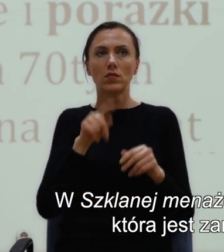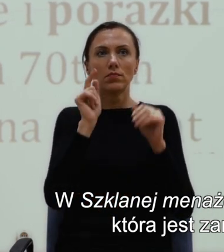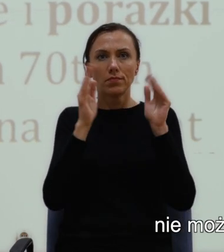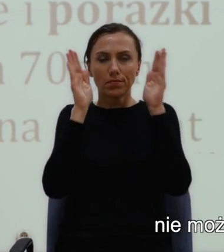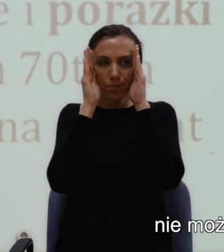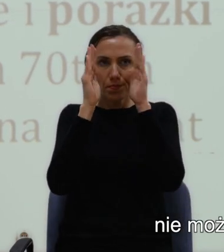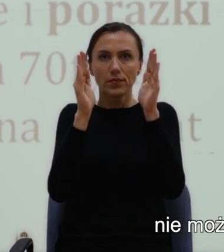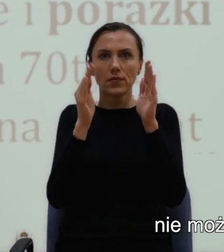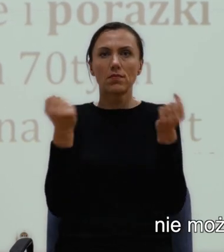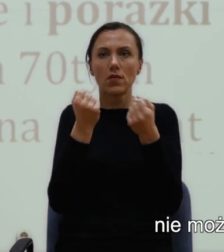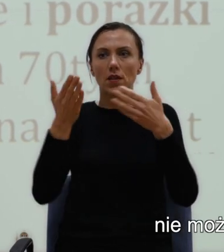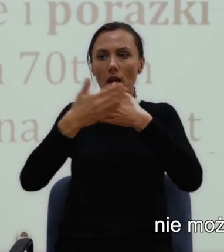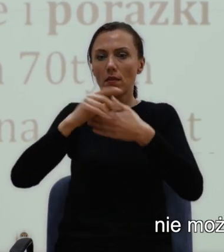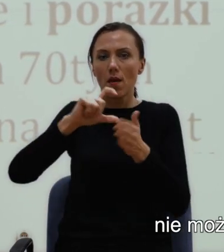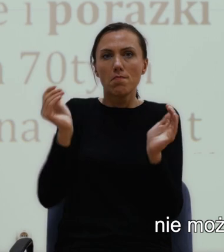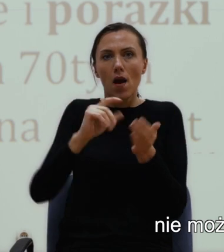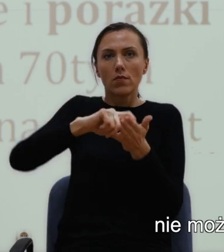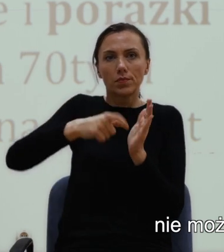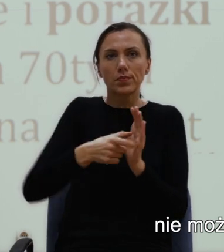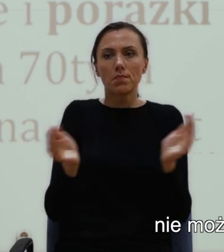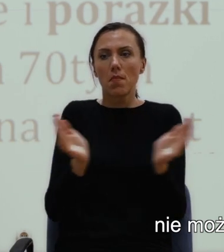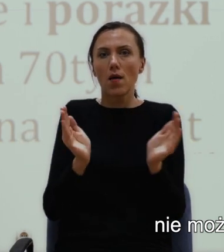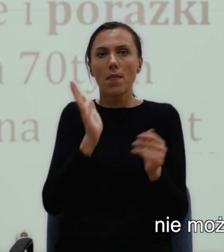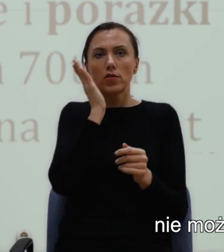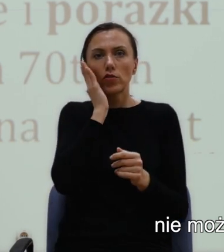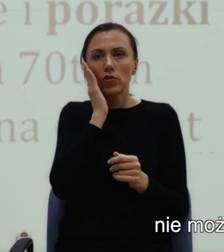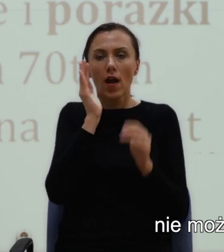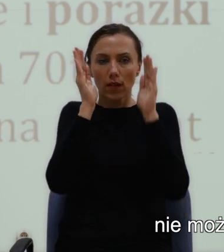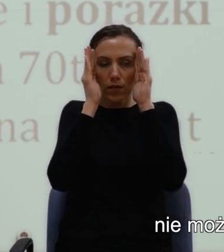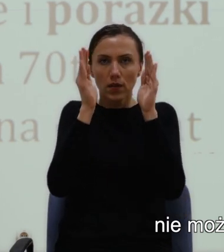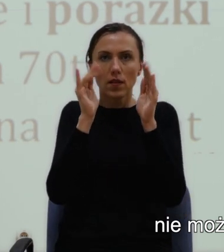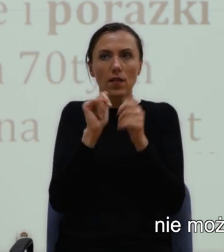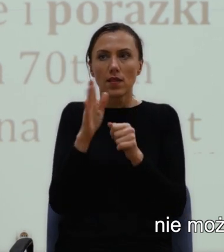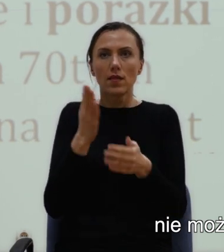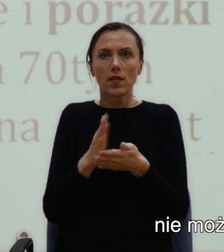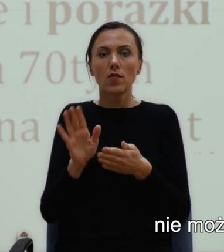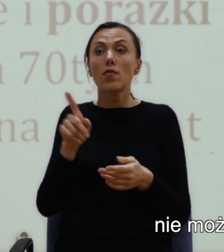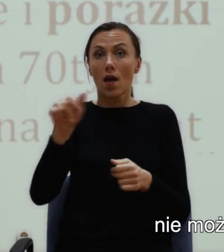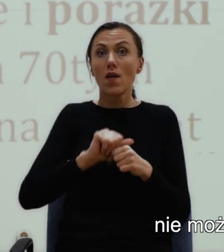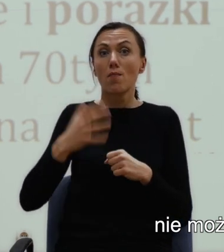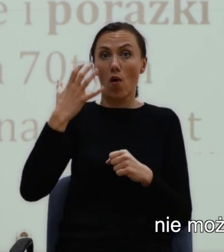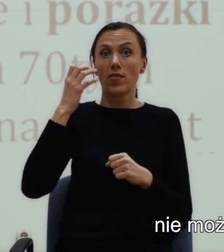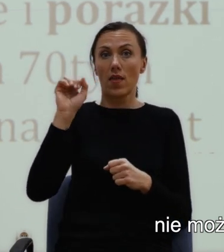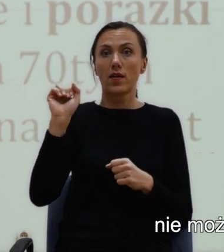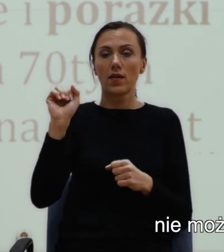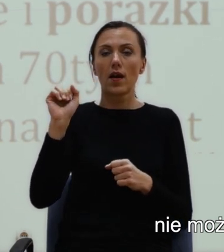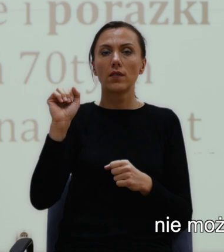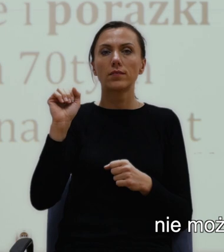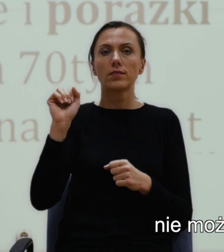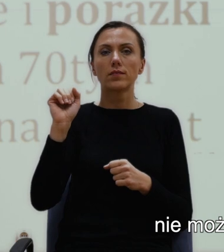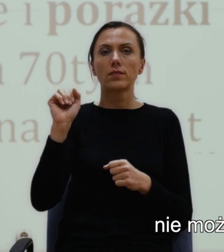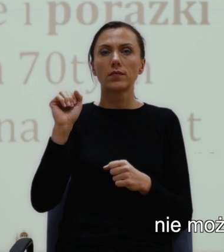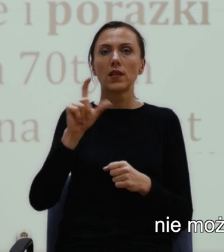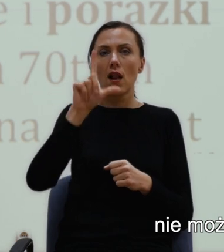w którym bohaterka Laura nie